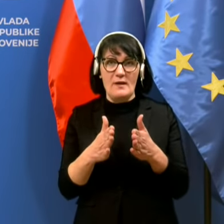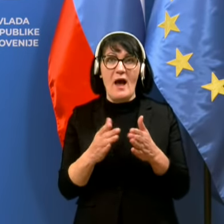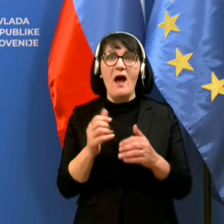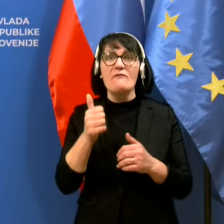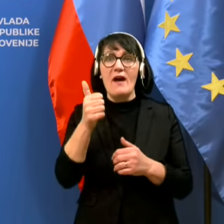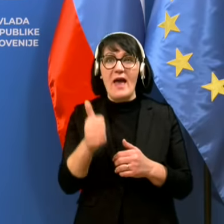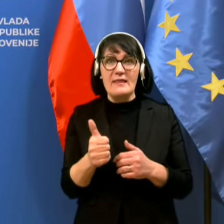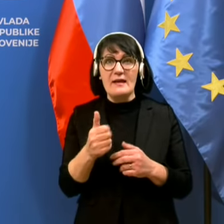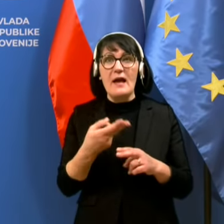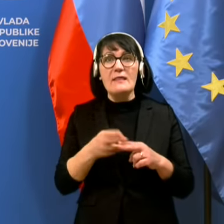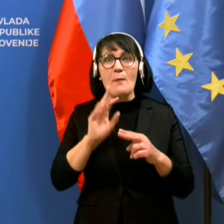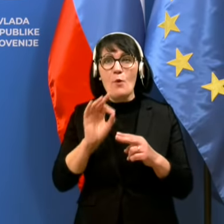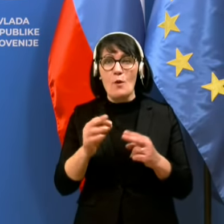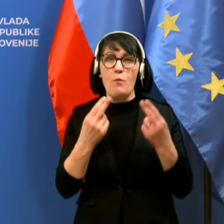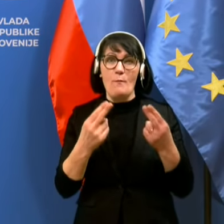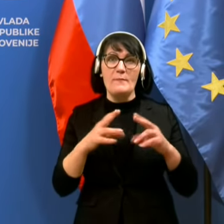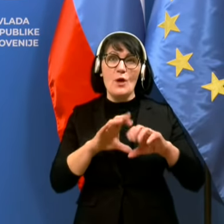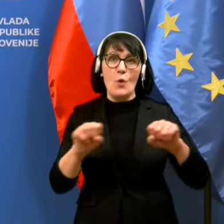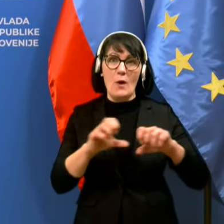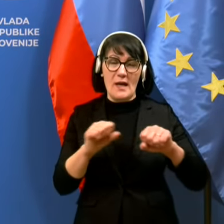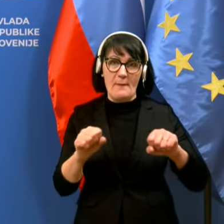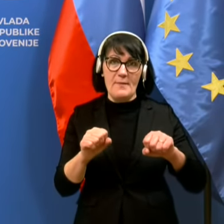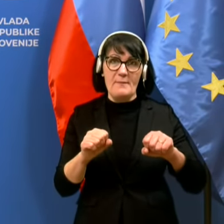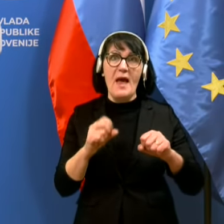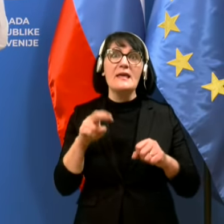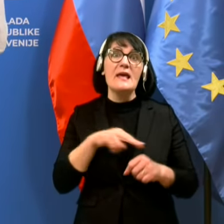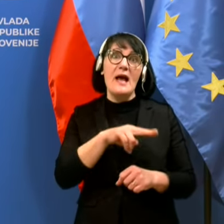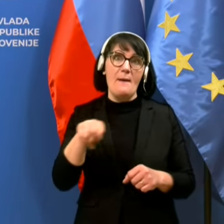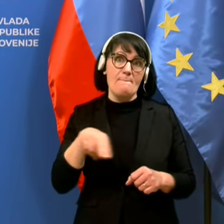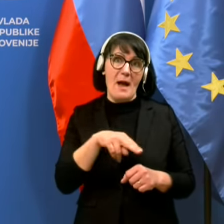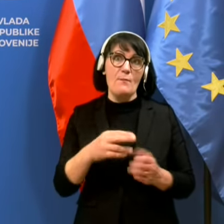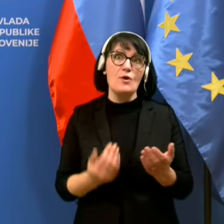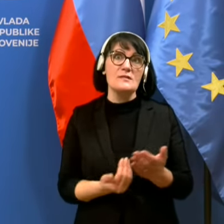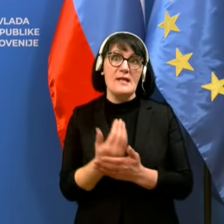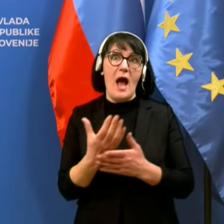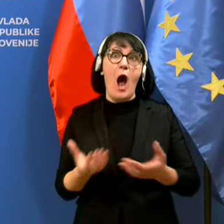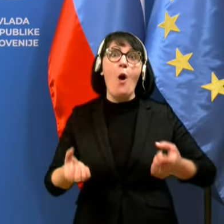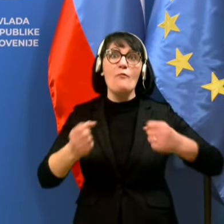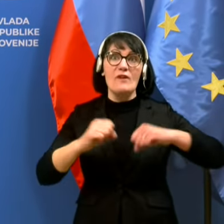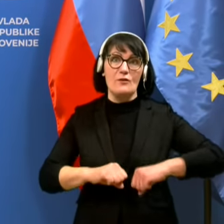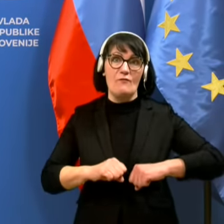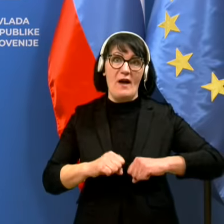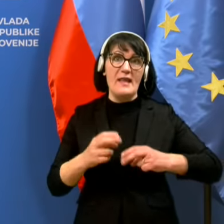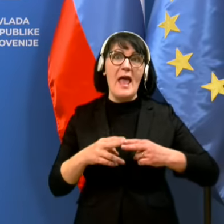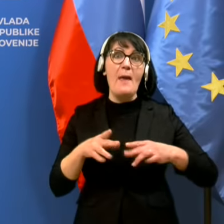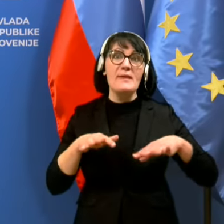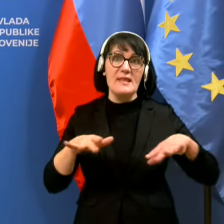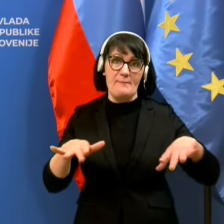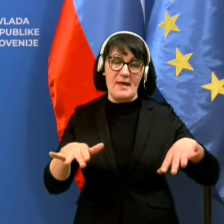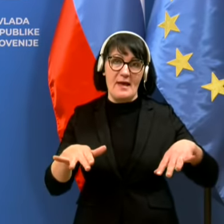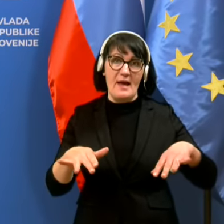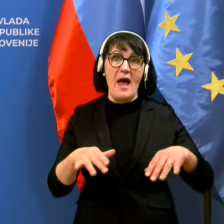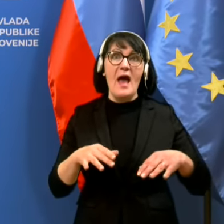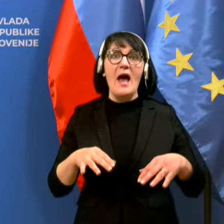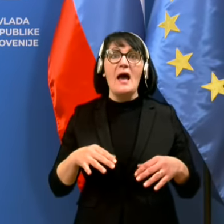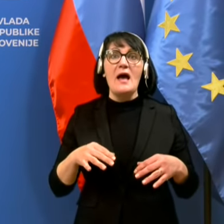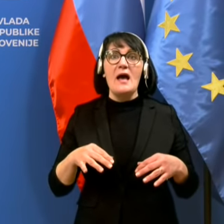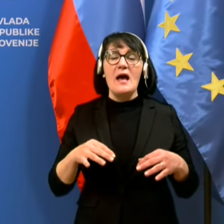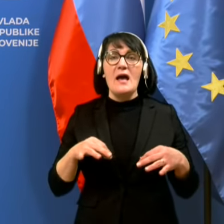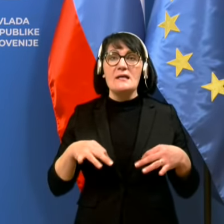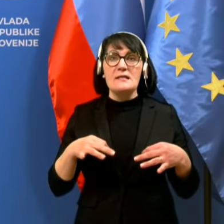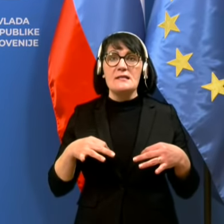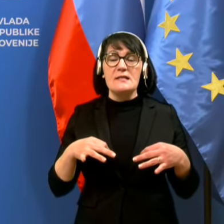najbolj pomembnih ukrepov orodji, ki ga imamo za obvladovanje epidemije. Javno zdravstveni pomen hitrih